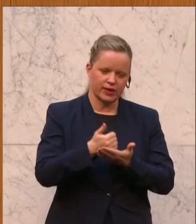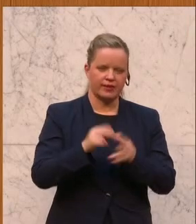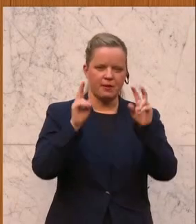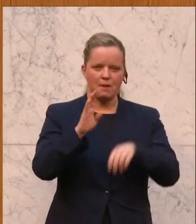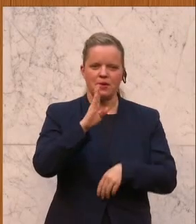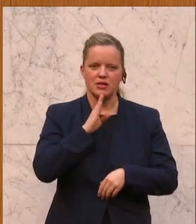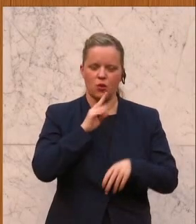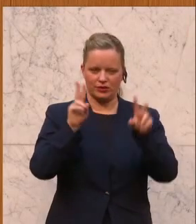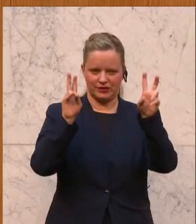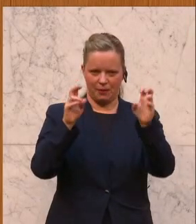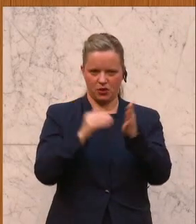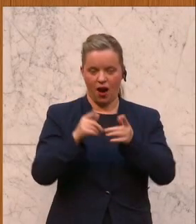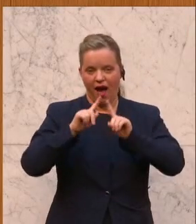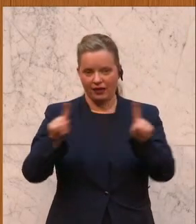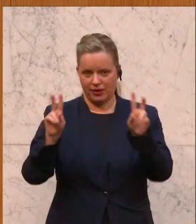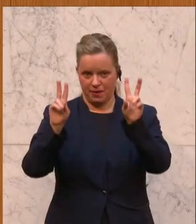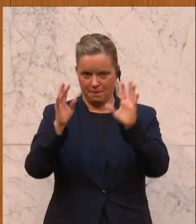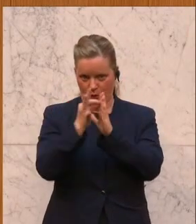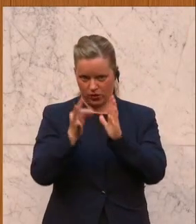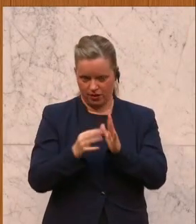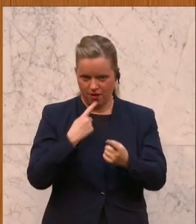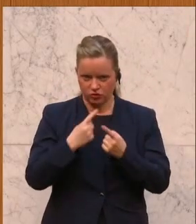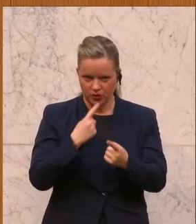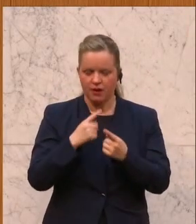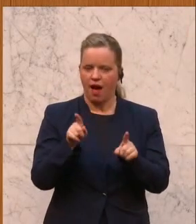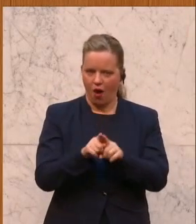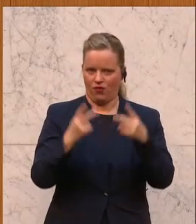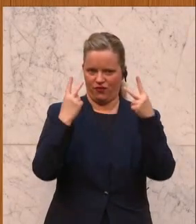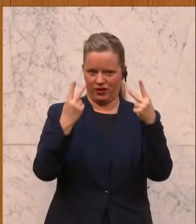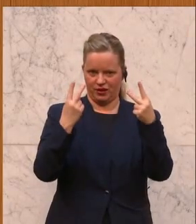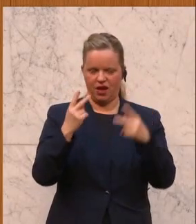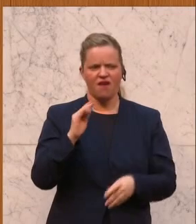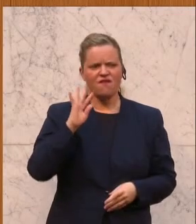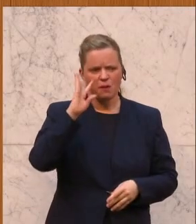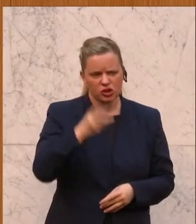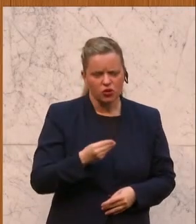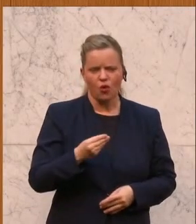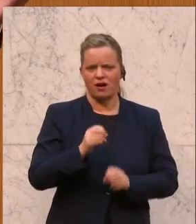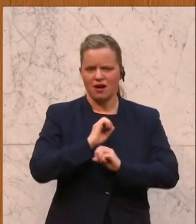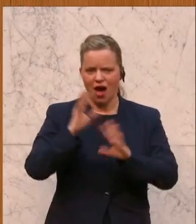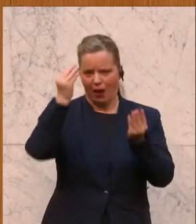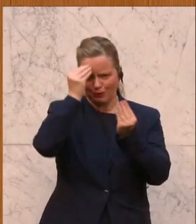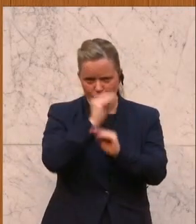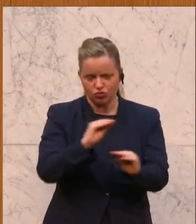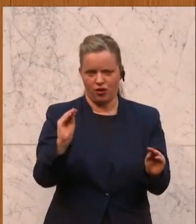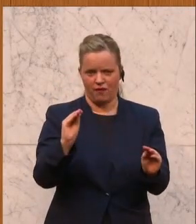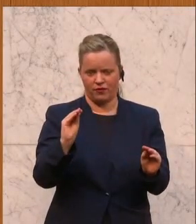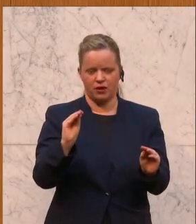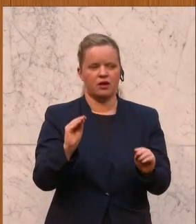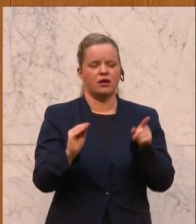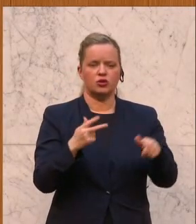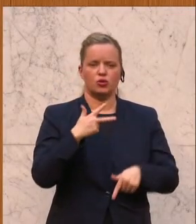andere Dinge anzusprechen, die wichtig sind. Und da wäre auch einmal schön, wenn es eine klare Botschaft gibt, vor allem auch, nachdem die